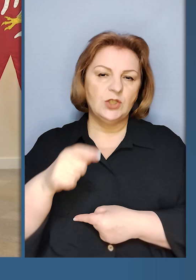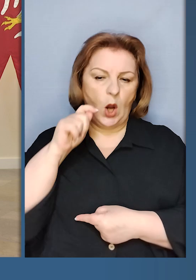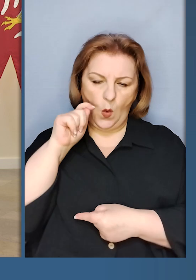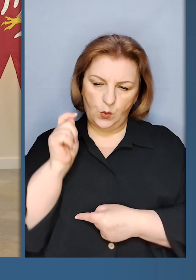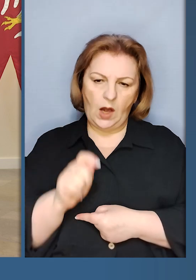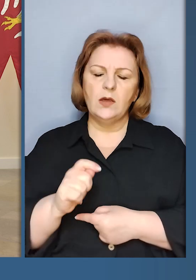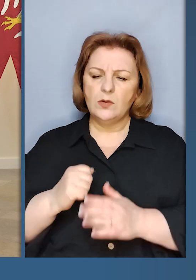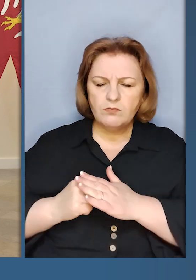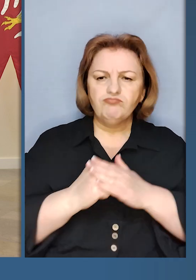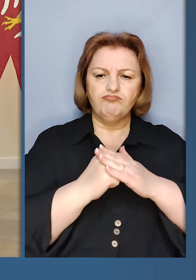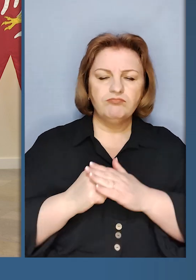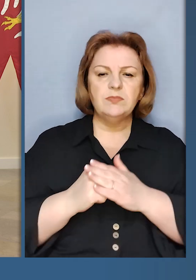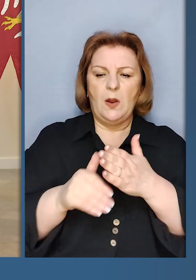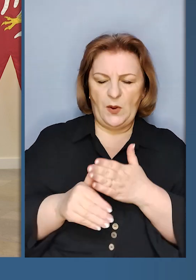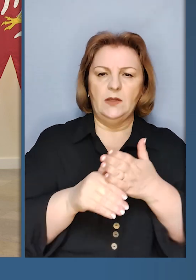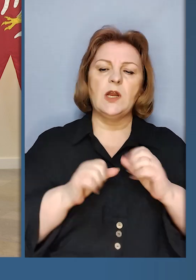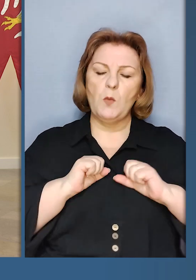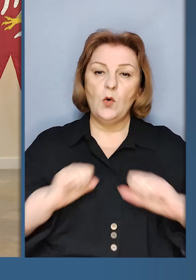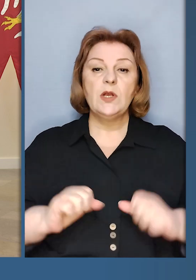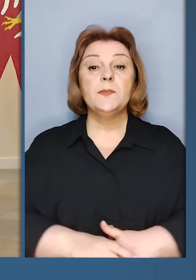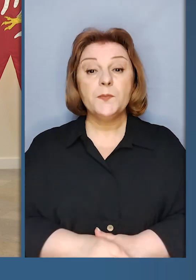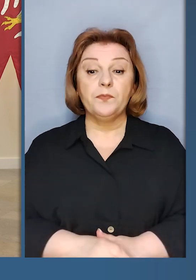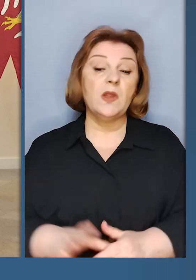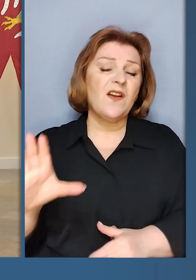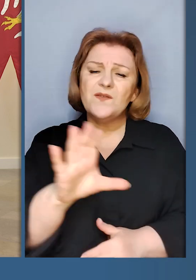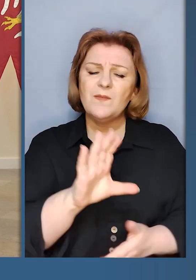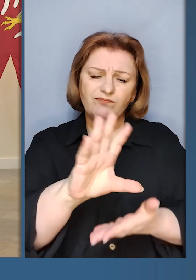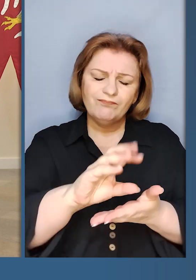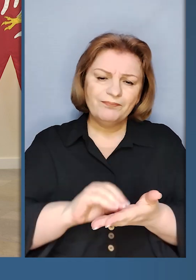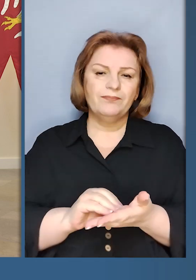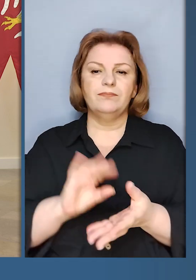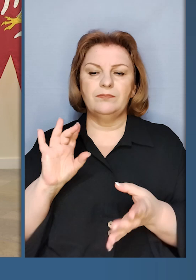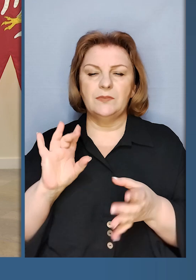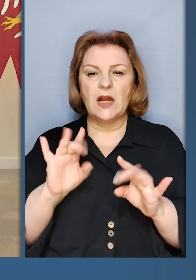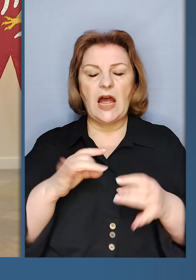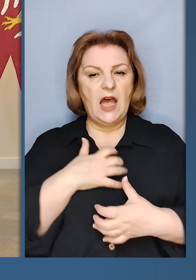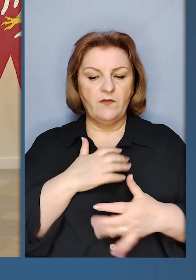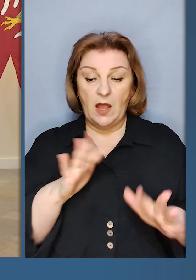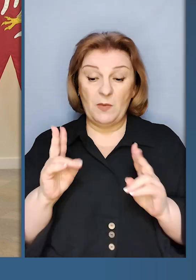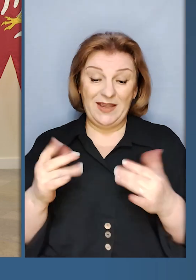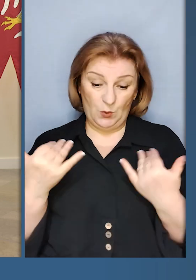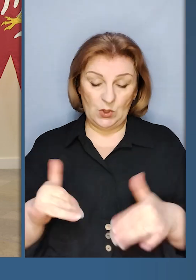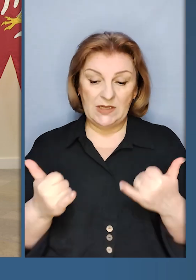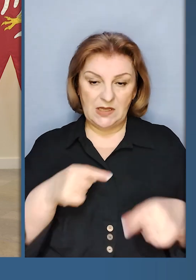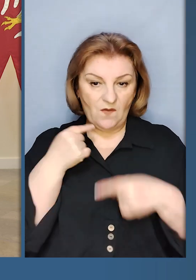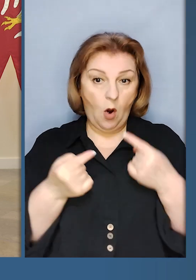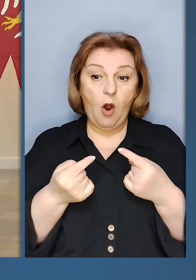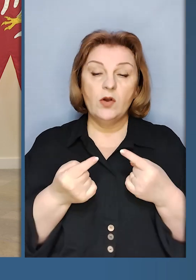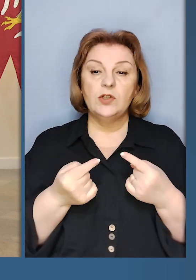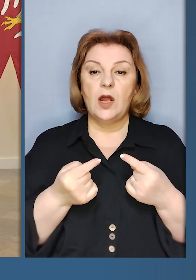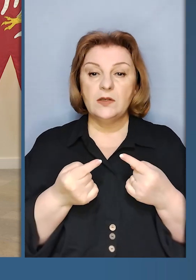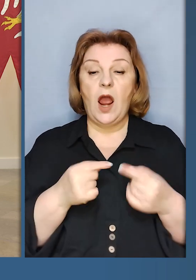підтримує. Це ті всі найважливіші справи, про які ми сьогодні говорили. Через